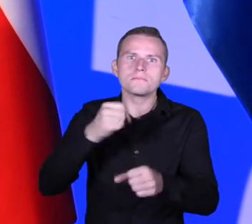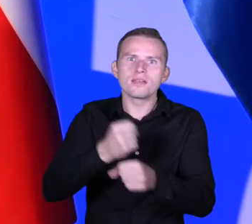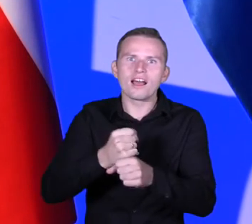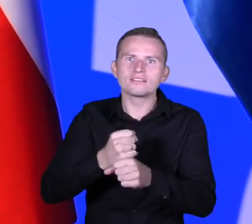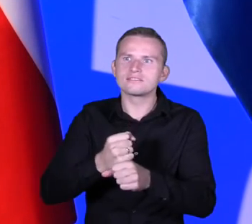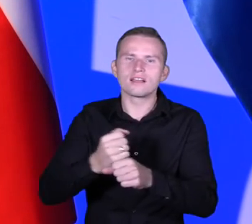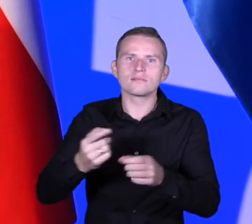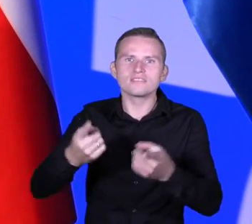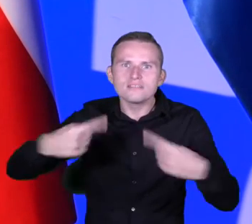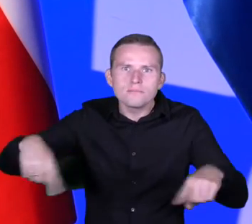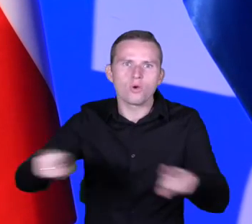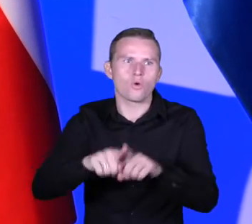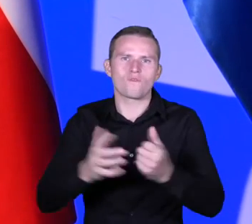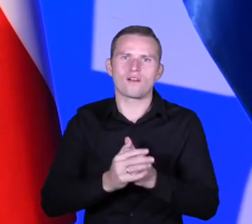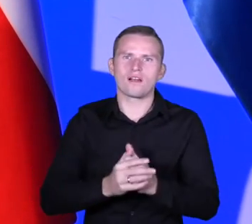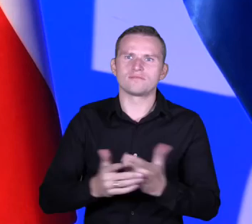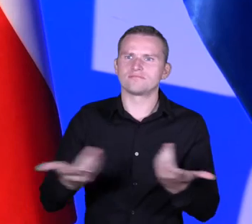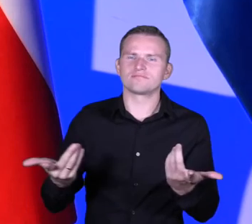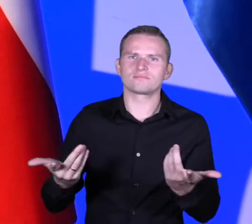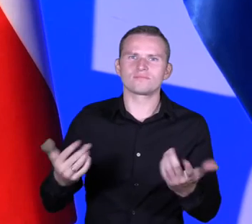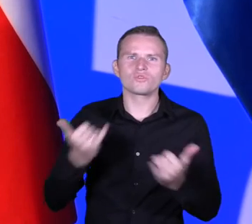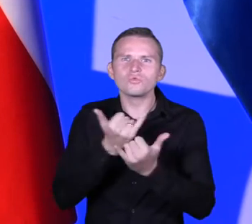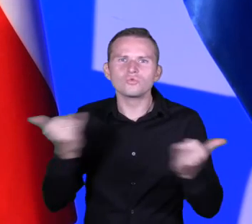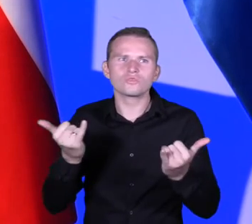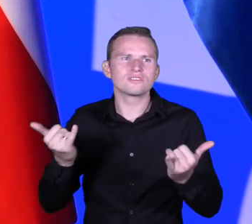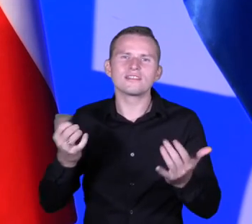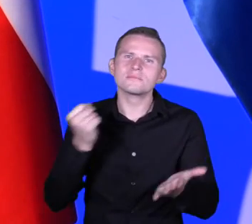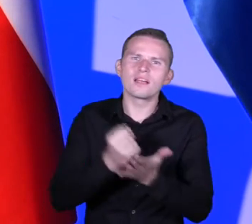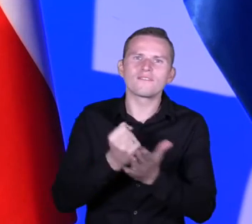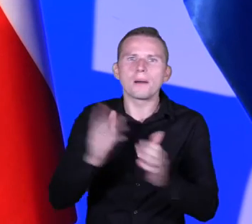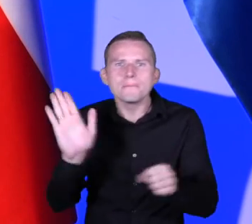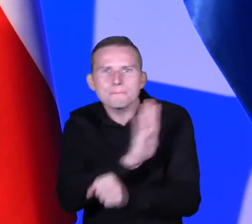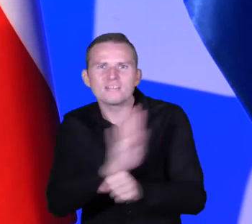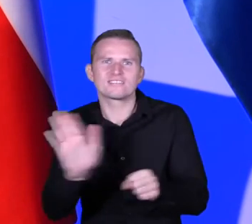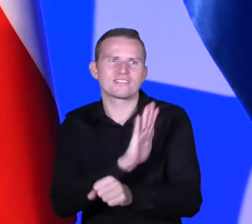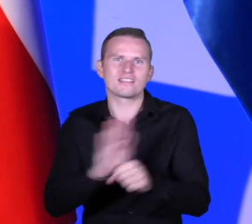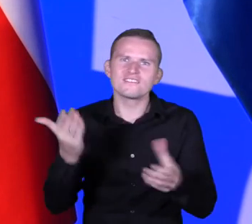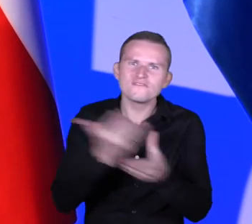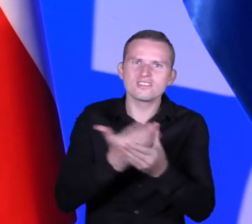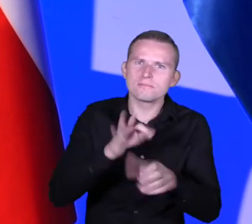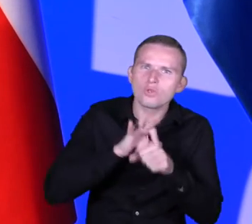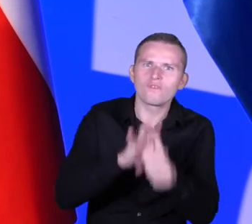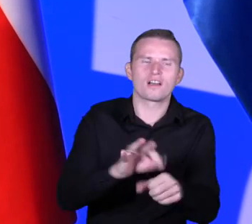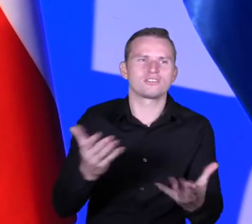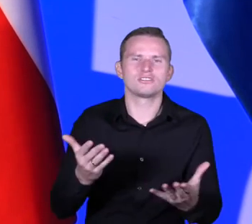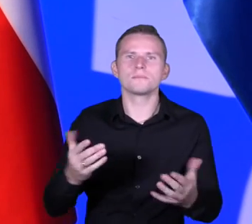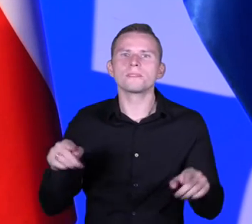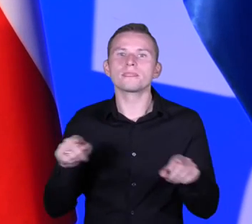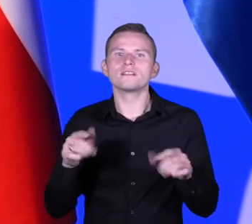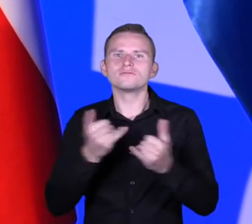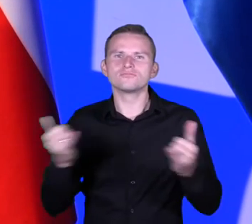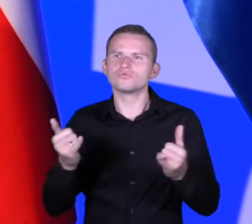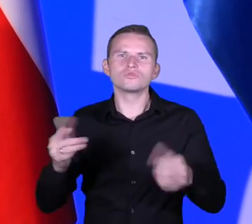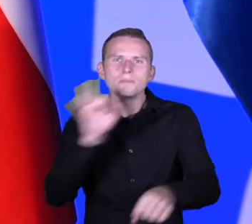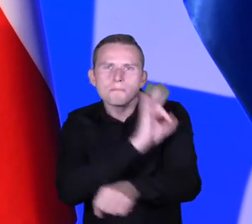interdyscyplarności, mówimy o właśnie takich zagadnieniach przedsiębiorczych, mówimy o projekcie grupowym, który chcielibyśmy, aby